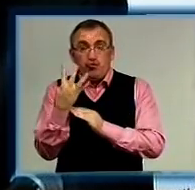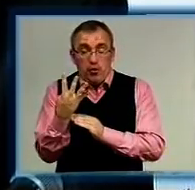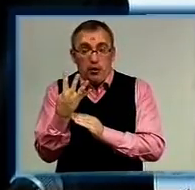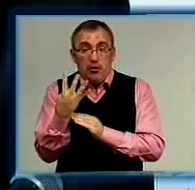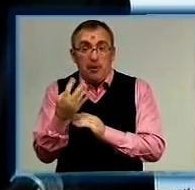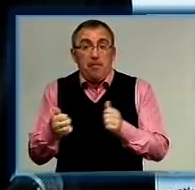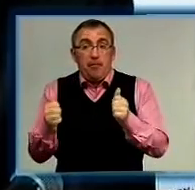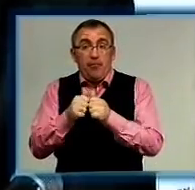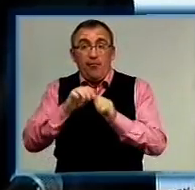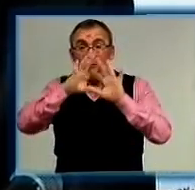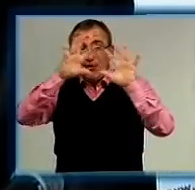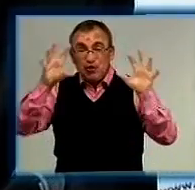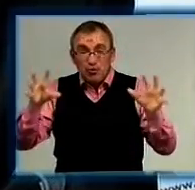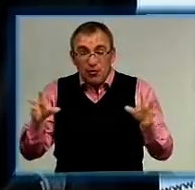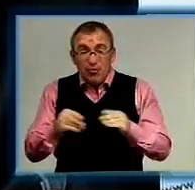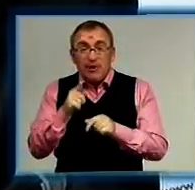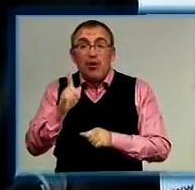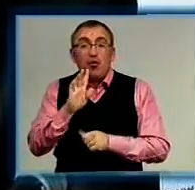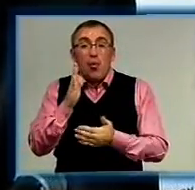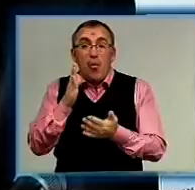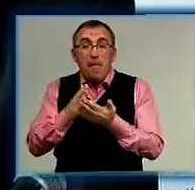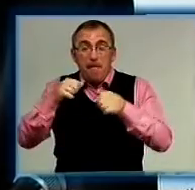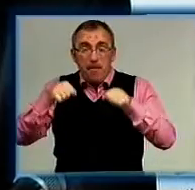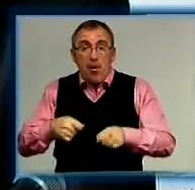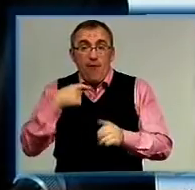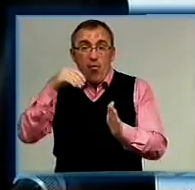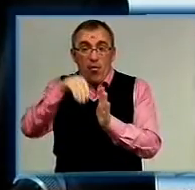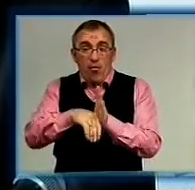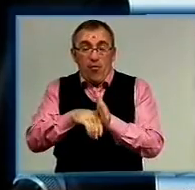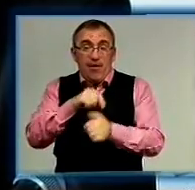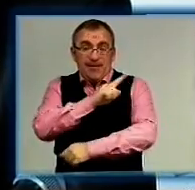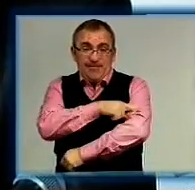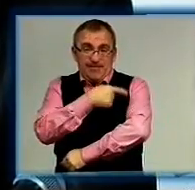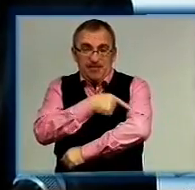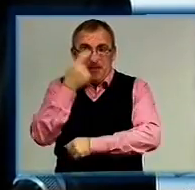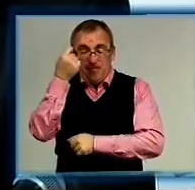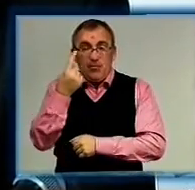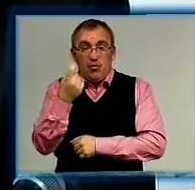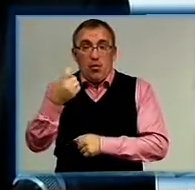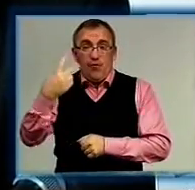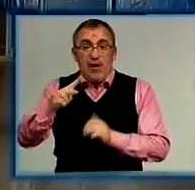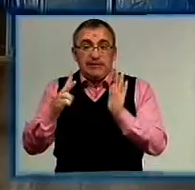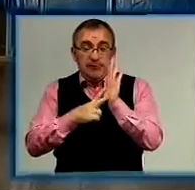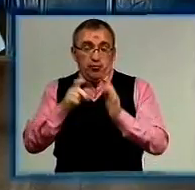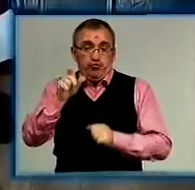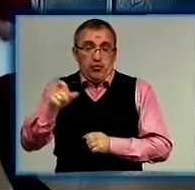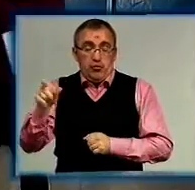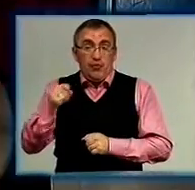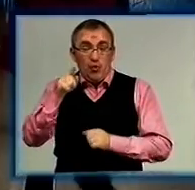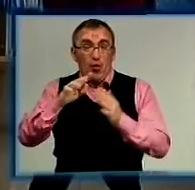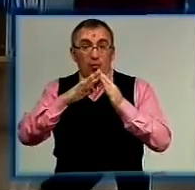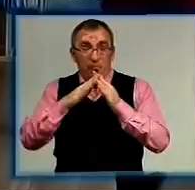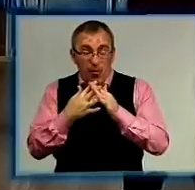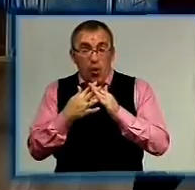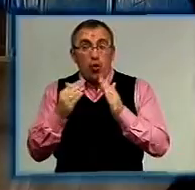При цьому, що всього тих, хто має право голосувати в лікарні психіатричні, всього 127 чоловік. У тому ж селищі